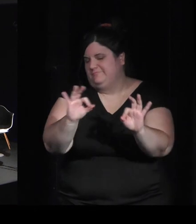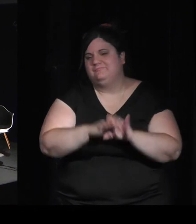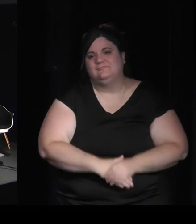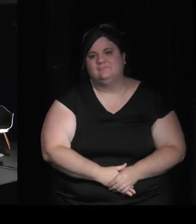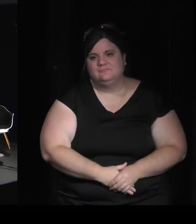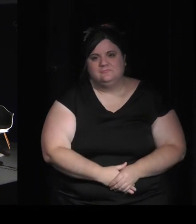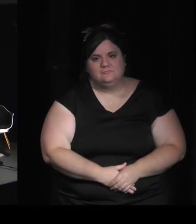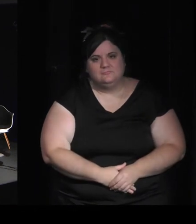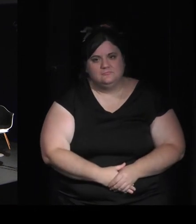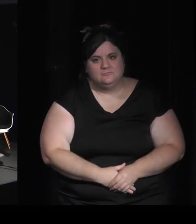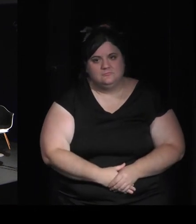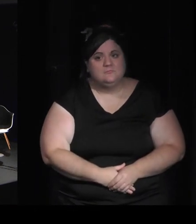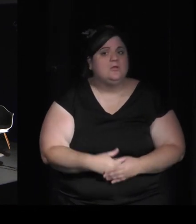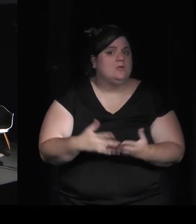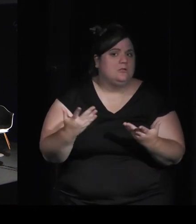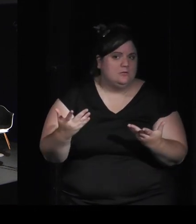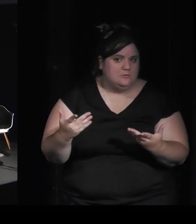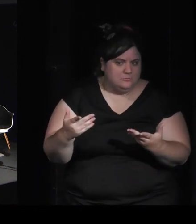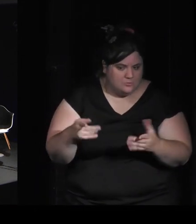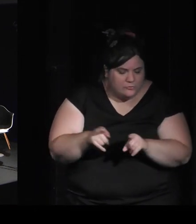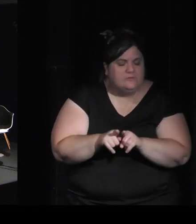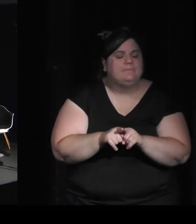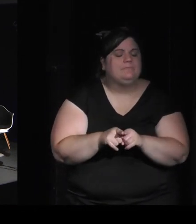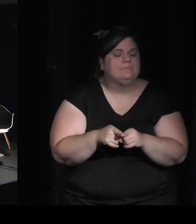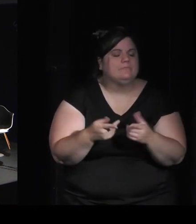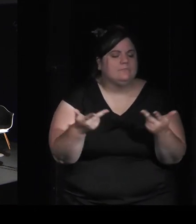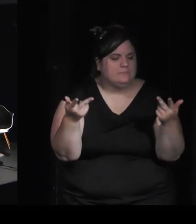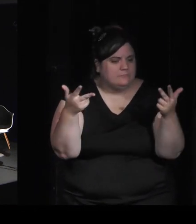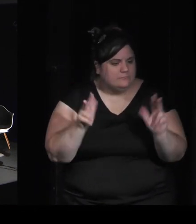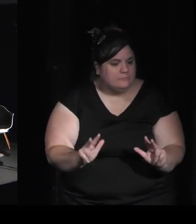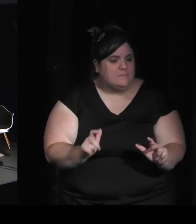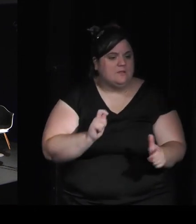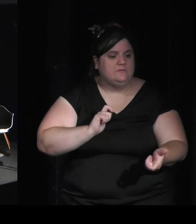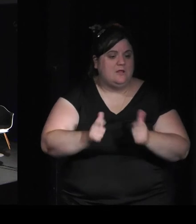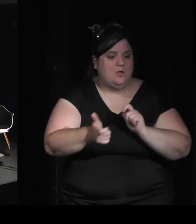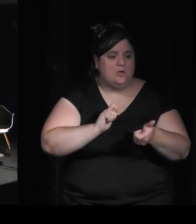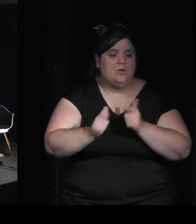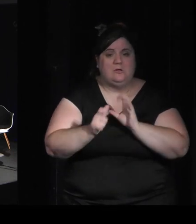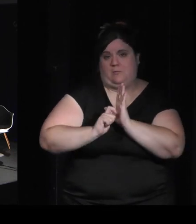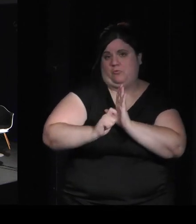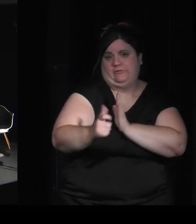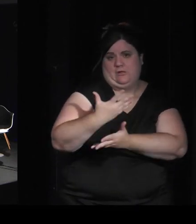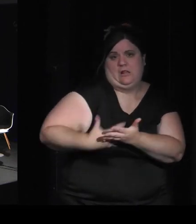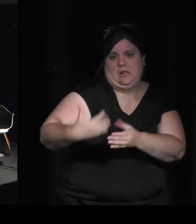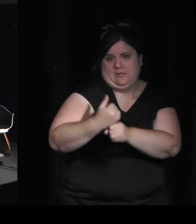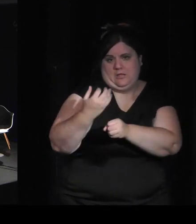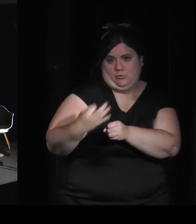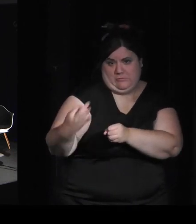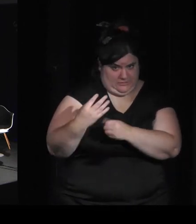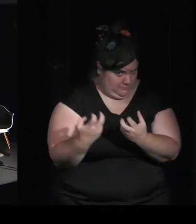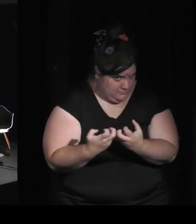travers ces projets c'est la génération procédurale de dialogue génération de caustiques en temps réel économie dans les jeux